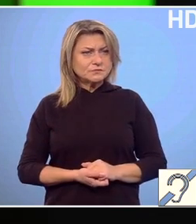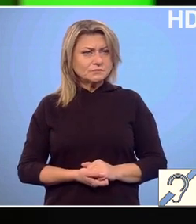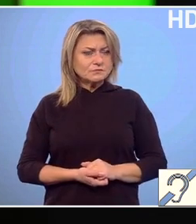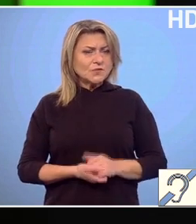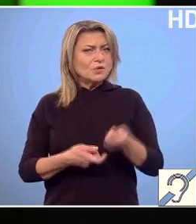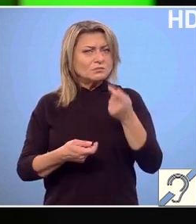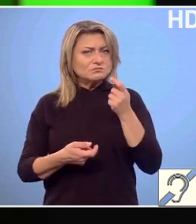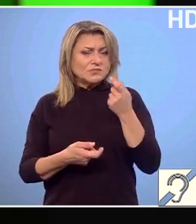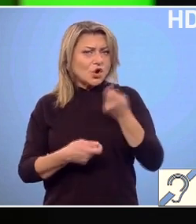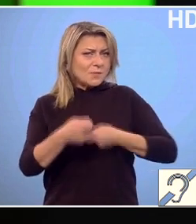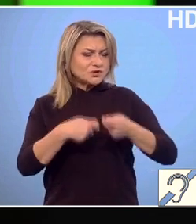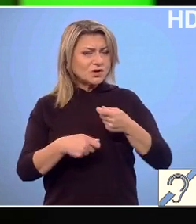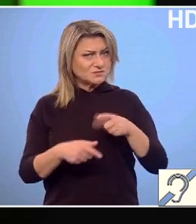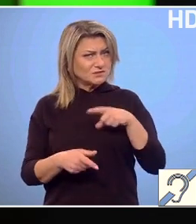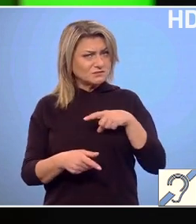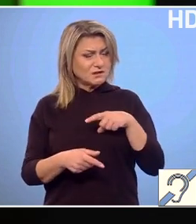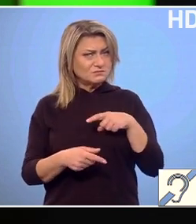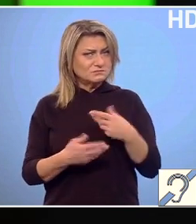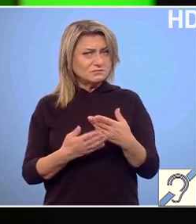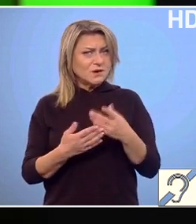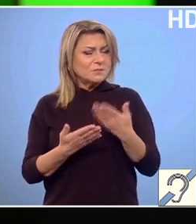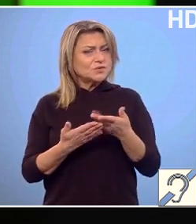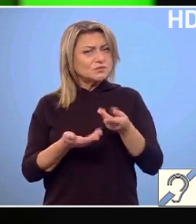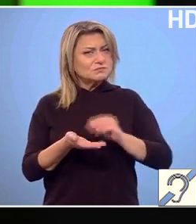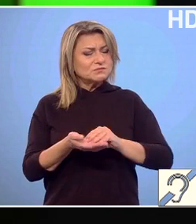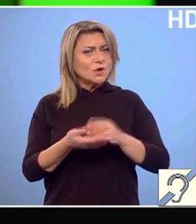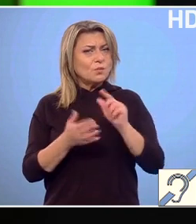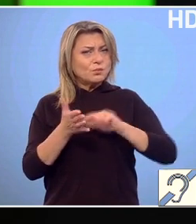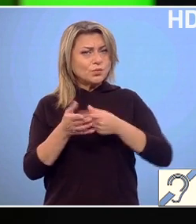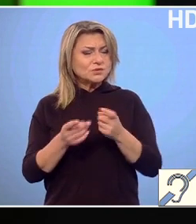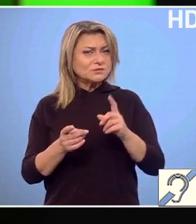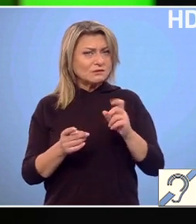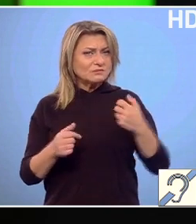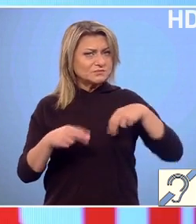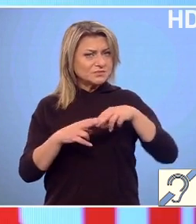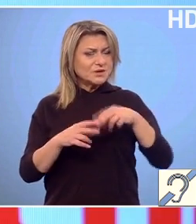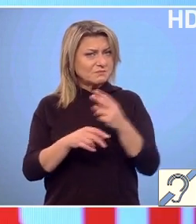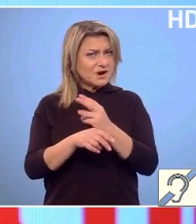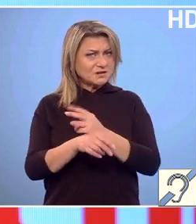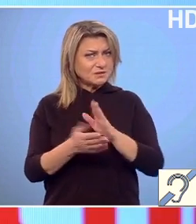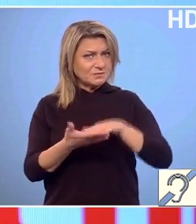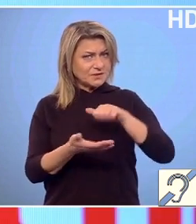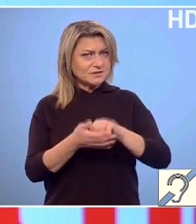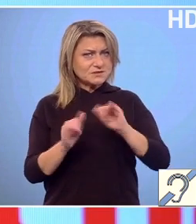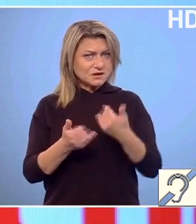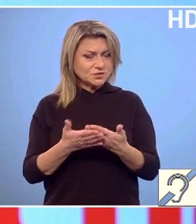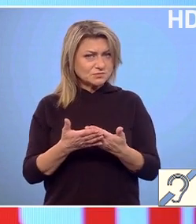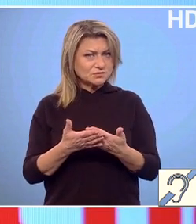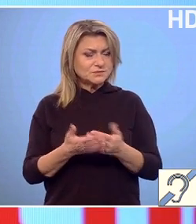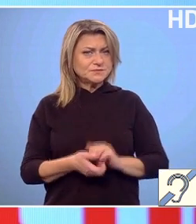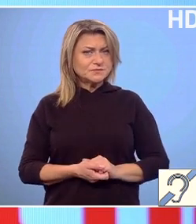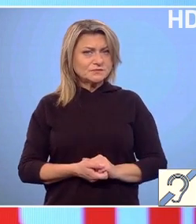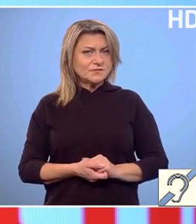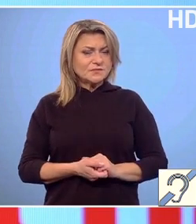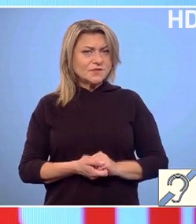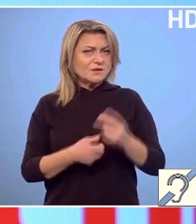Deci comerciantul este cel care inițiază acest proces de a organiza punctul de returnare. Deci chiar și magazinul sătesc în cazul pe care îl magazinul sătesc, chiar și magazinul de